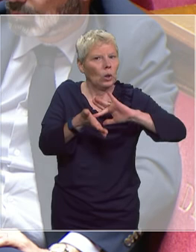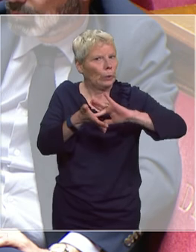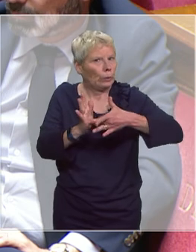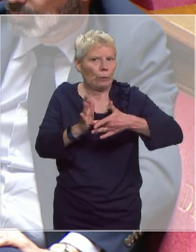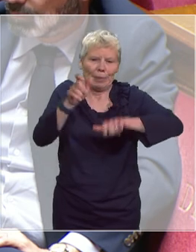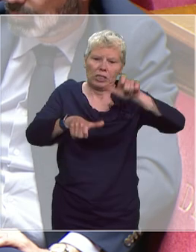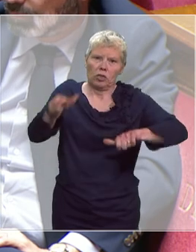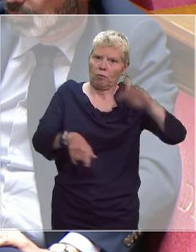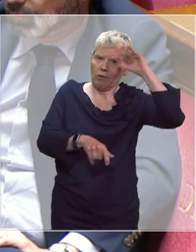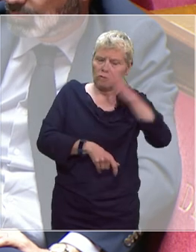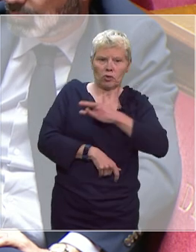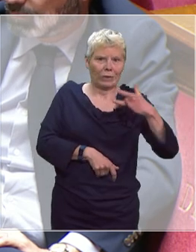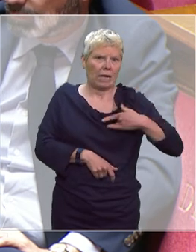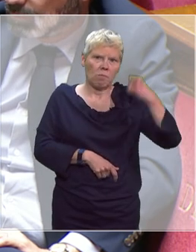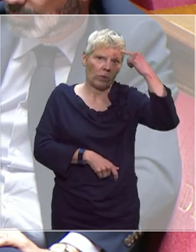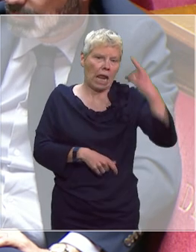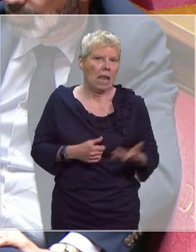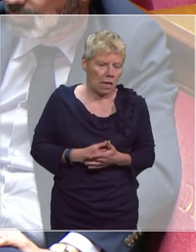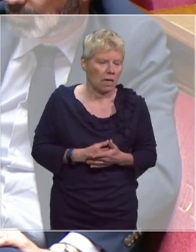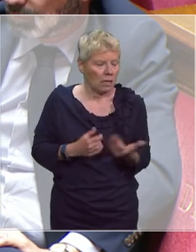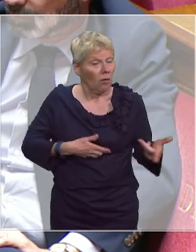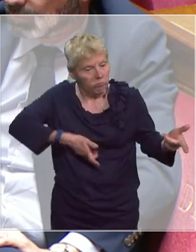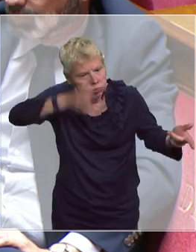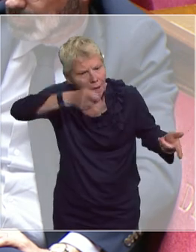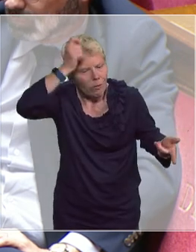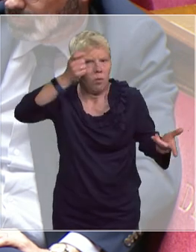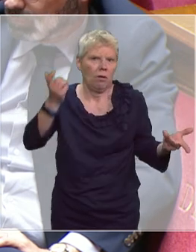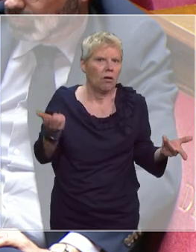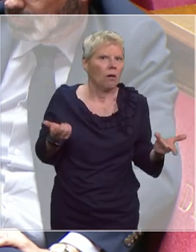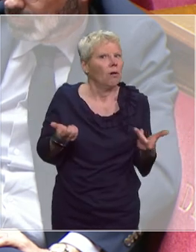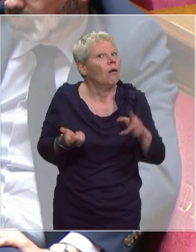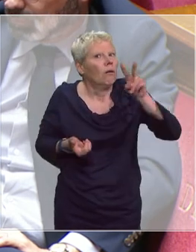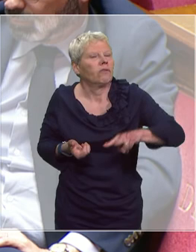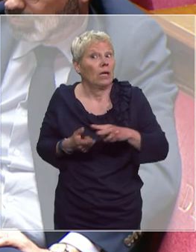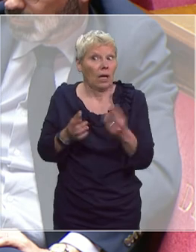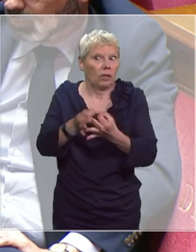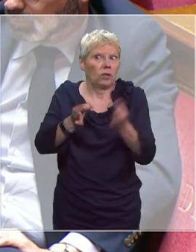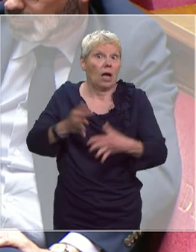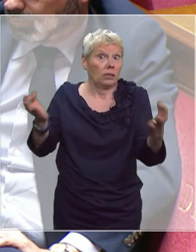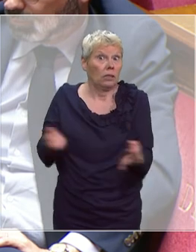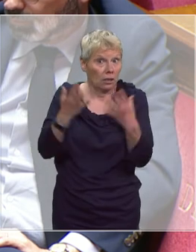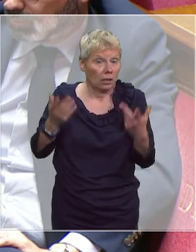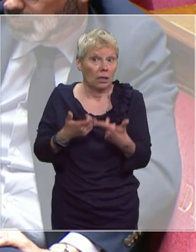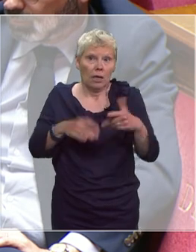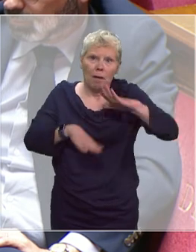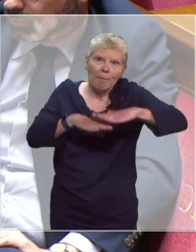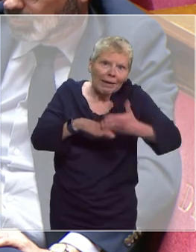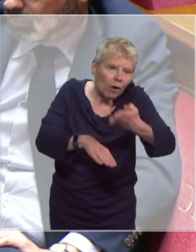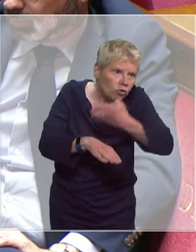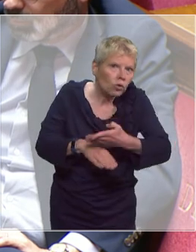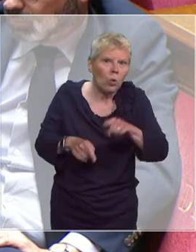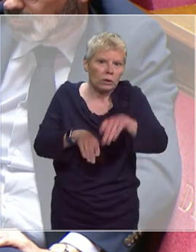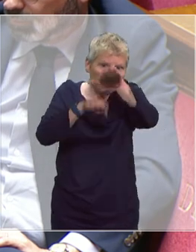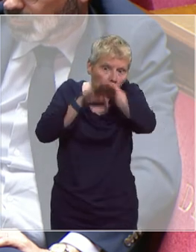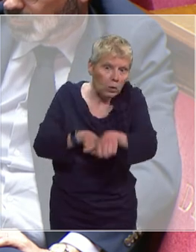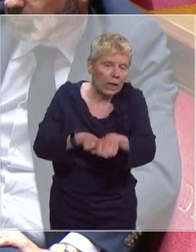de santé mentale. Je crois qu ne le fait pas suffisamment. Chapeau pour ce qu'ils font et avec un résultat exceptionnel en matière de prévention et de préservation de ces